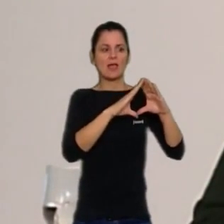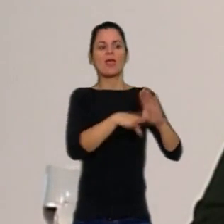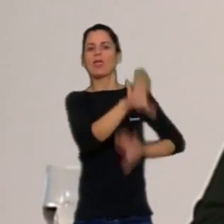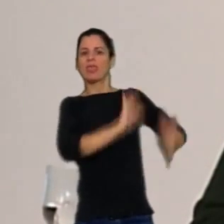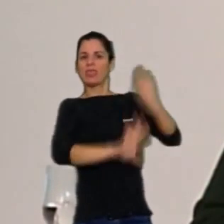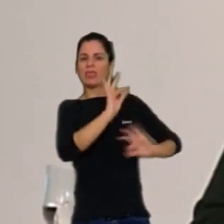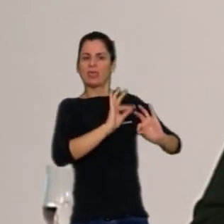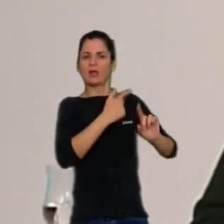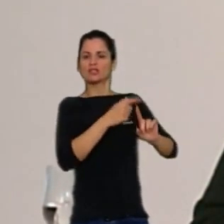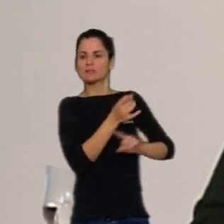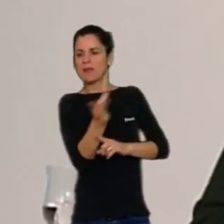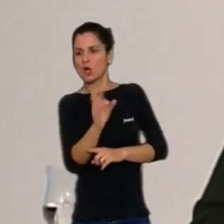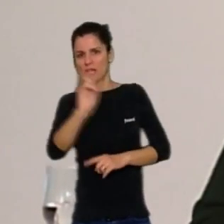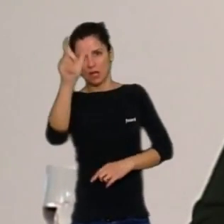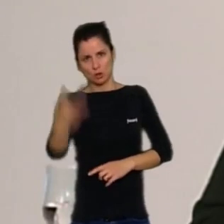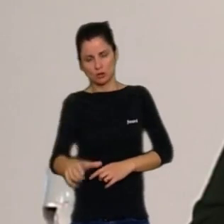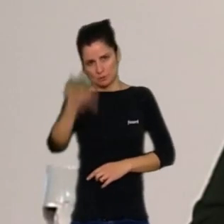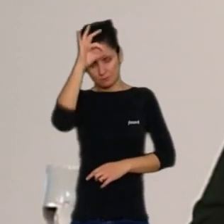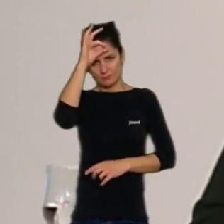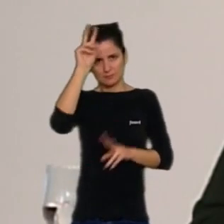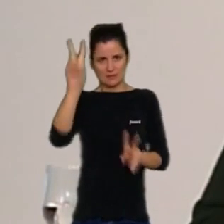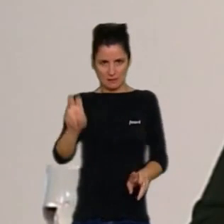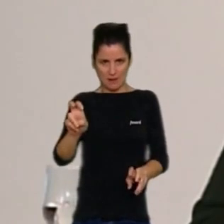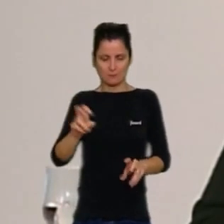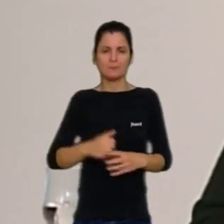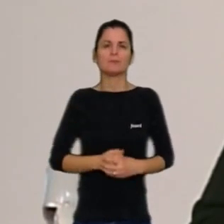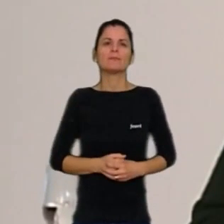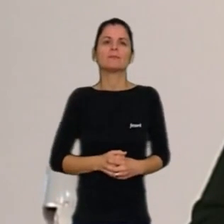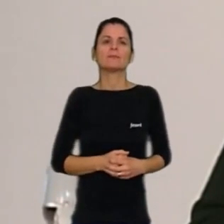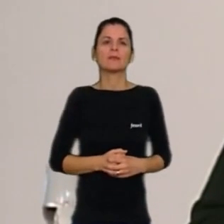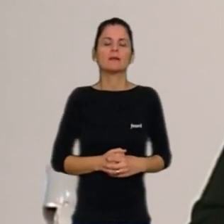Jo crec que això alimenta un marc que no és precisament feminista.